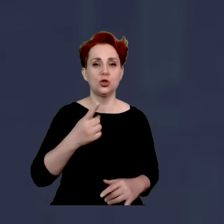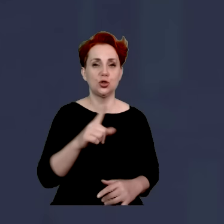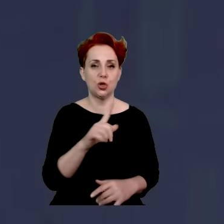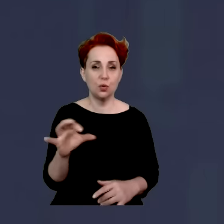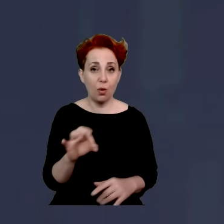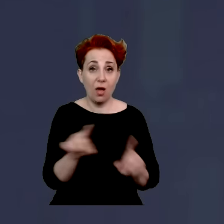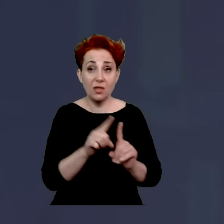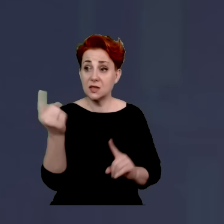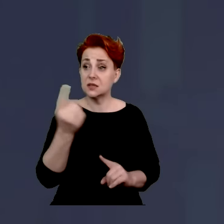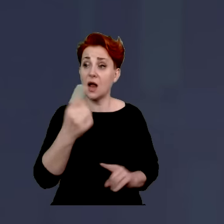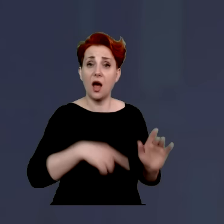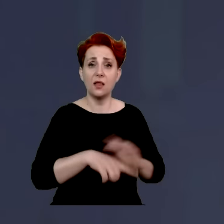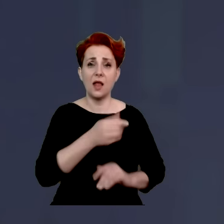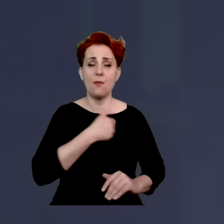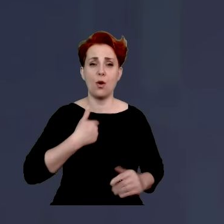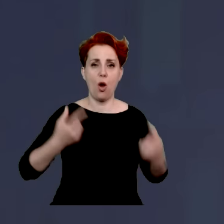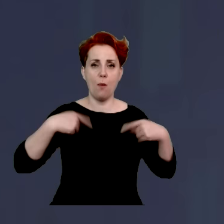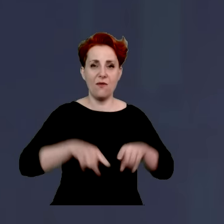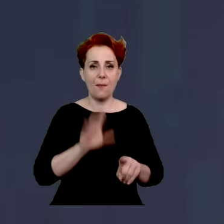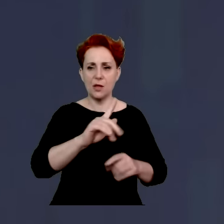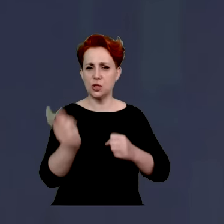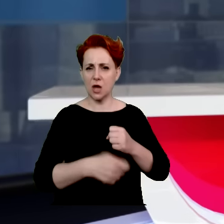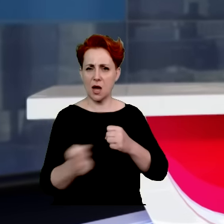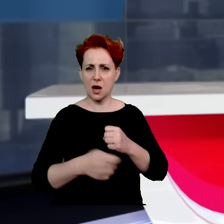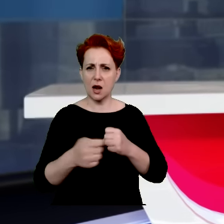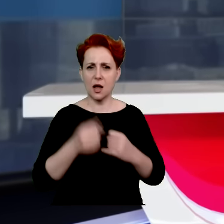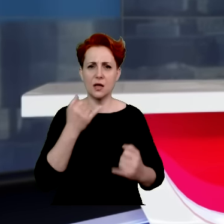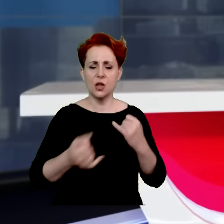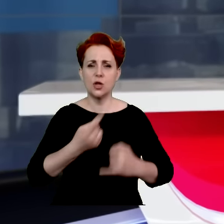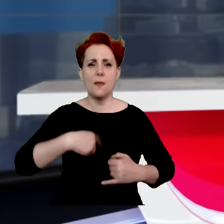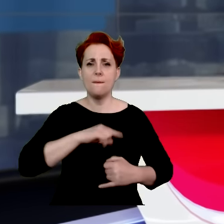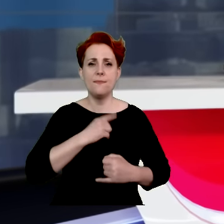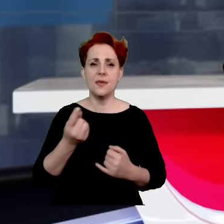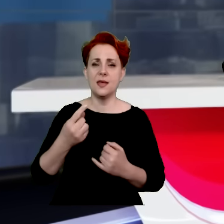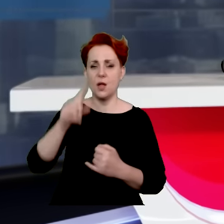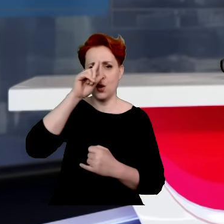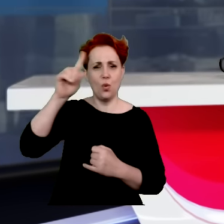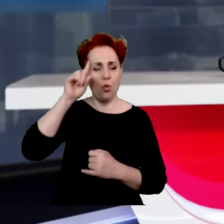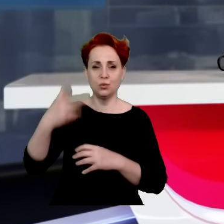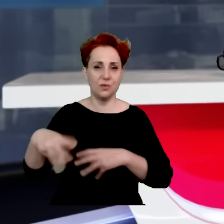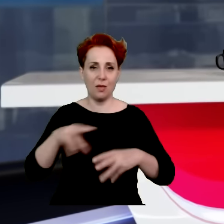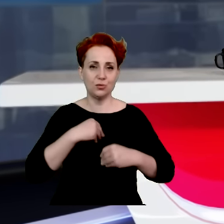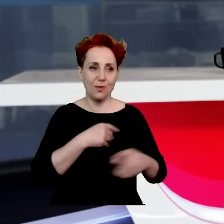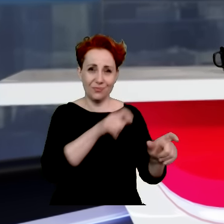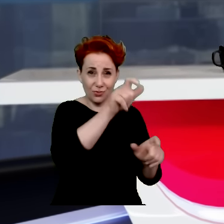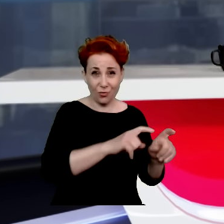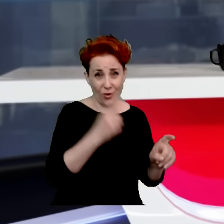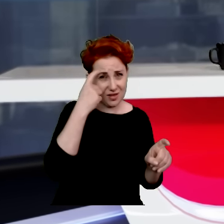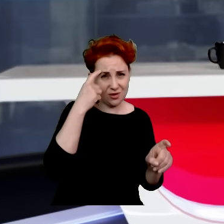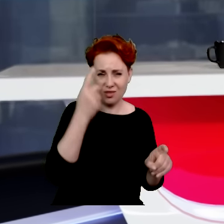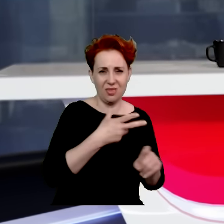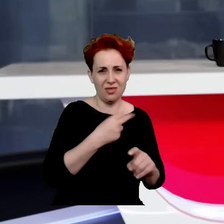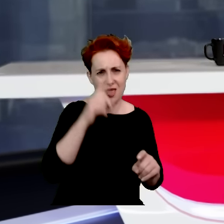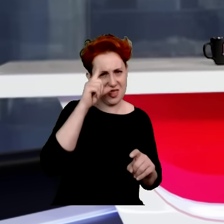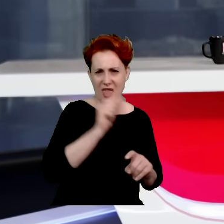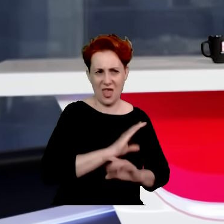straszył polskich obywateli, że będą nakładane kary, jeżeli my tych nielegalnych migrantów przyjmiemy. Tusk nie jest idiotą, proszę Pani, i Szanowni Państwo,